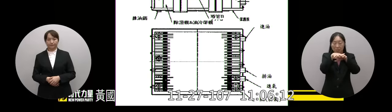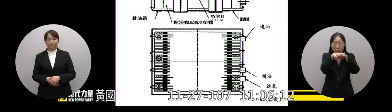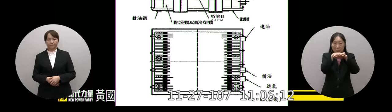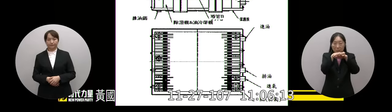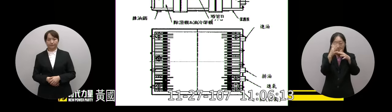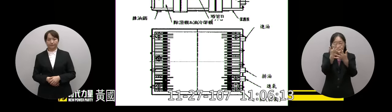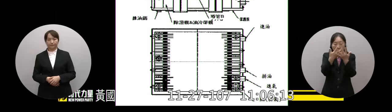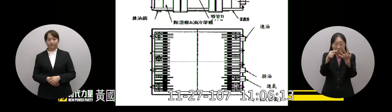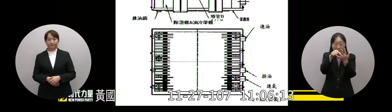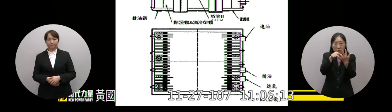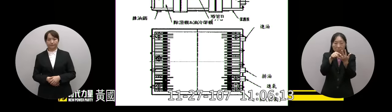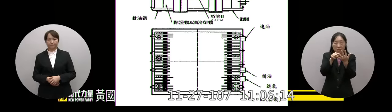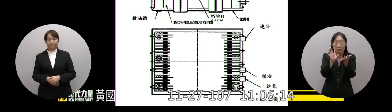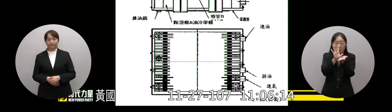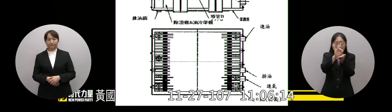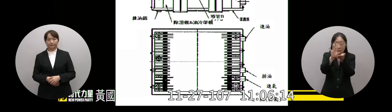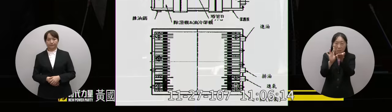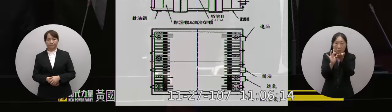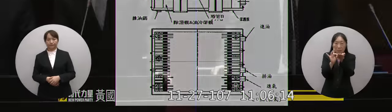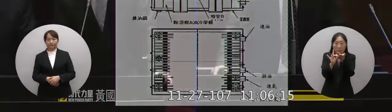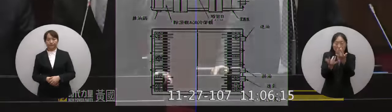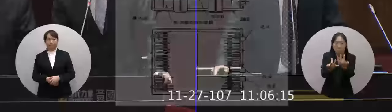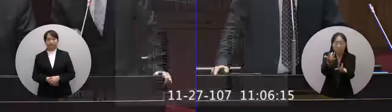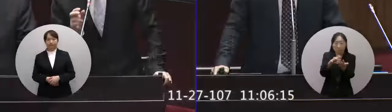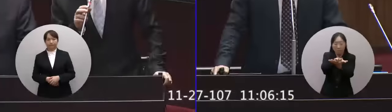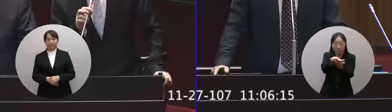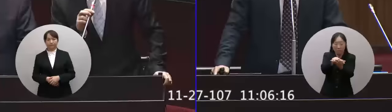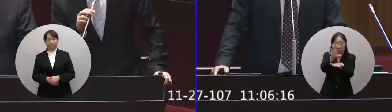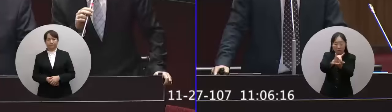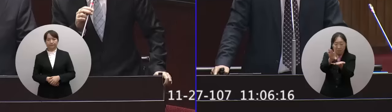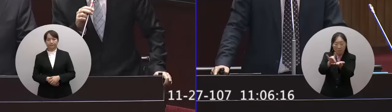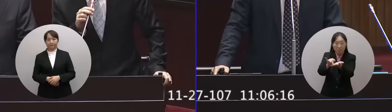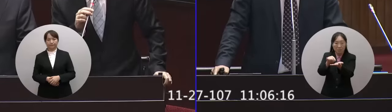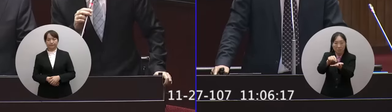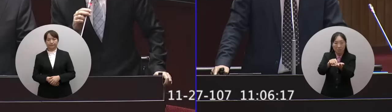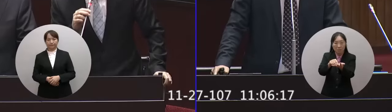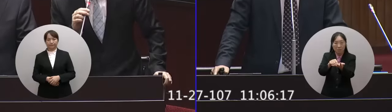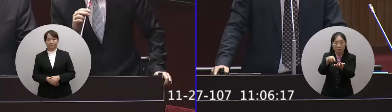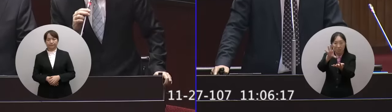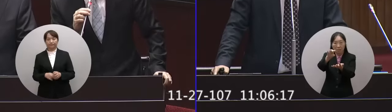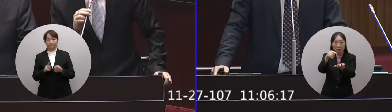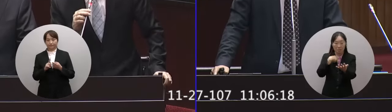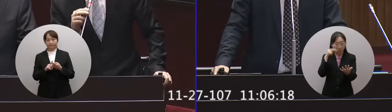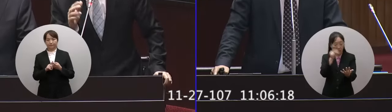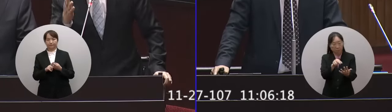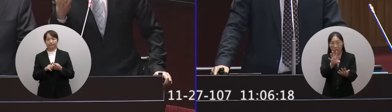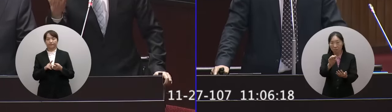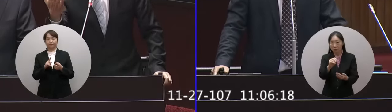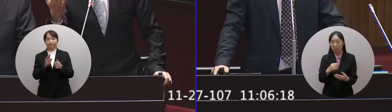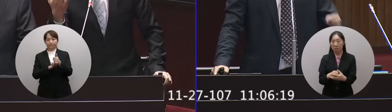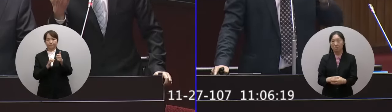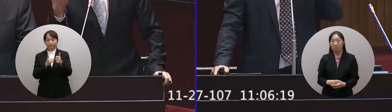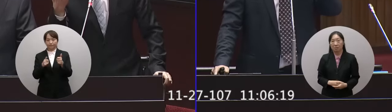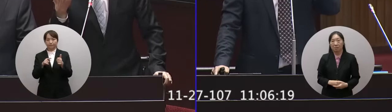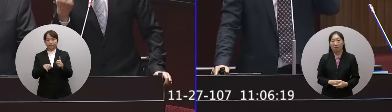是不是泥土雜草羽毛密布有沒有去看過對這個黃委員他現在這個照片